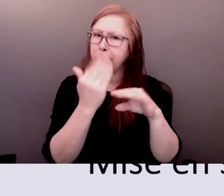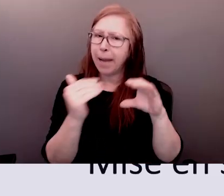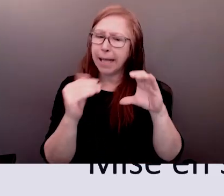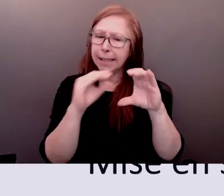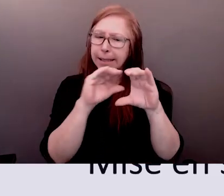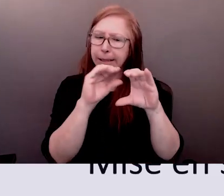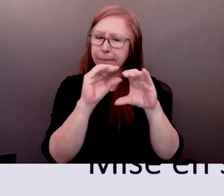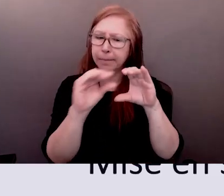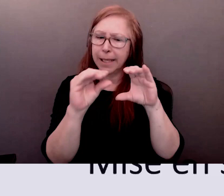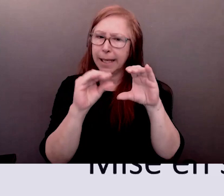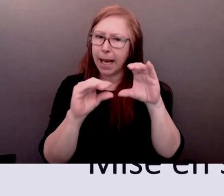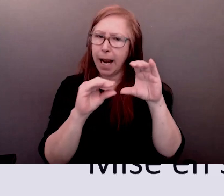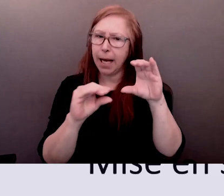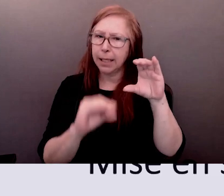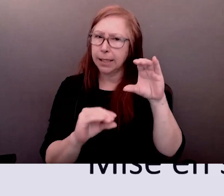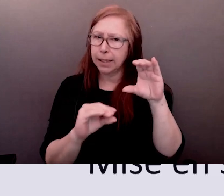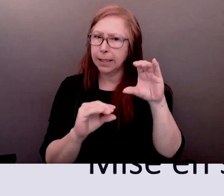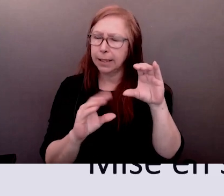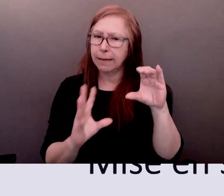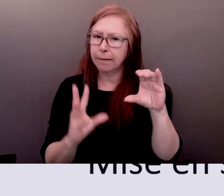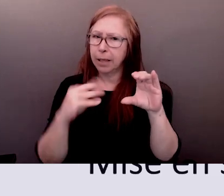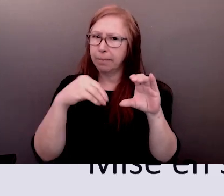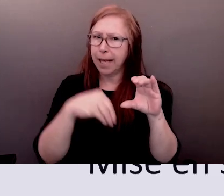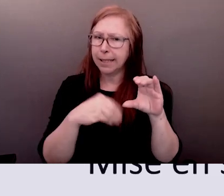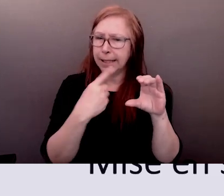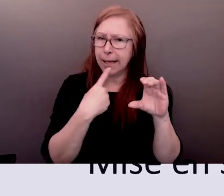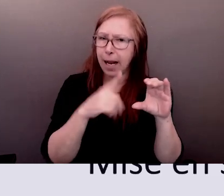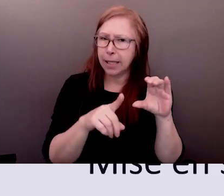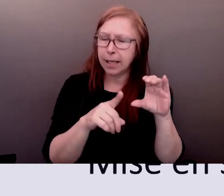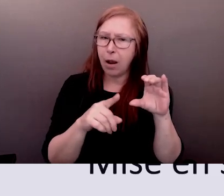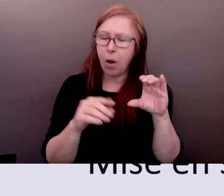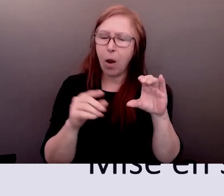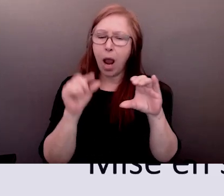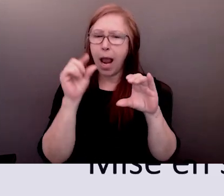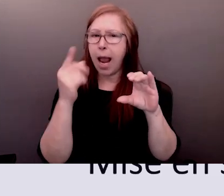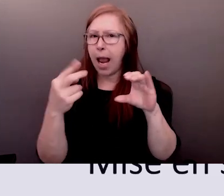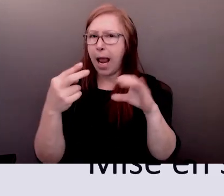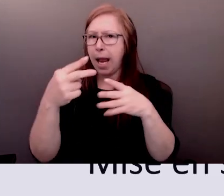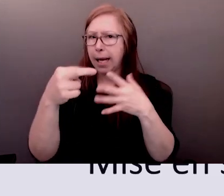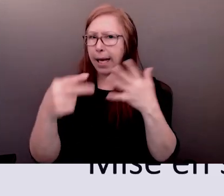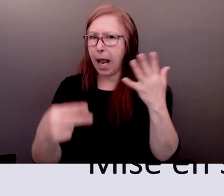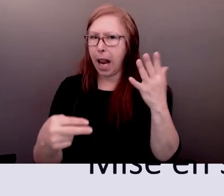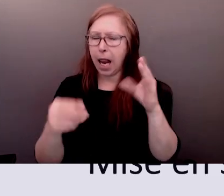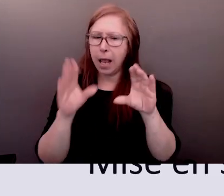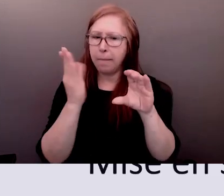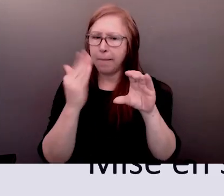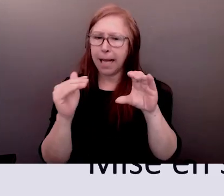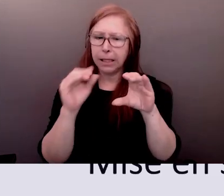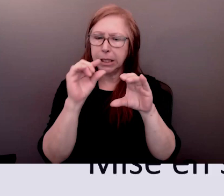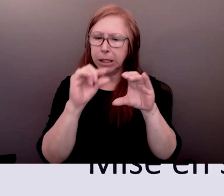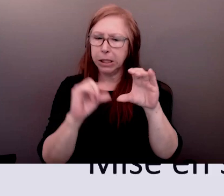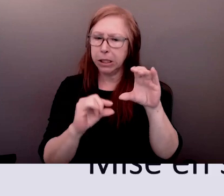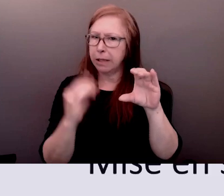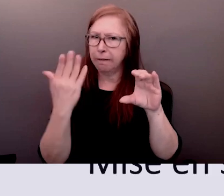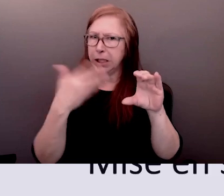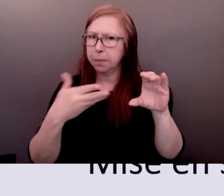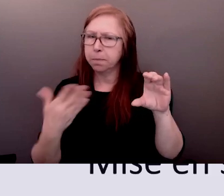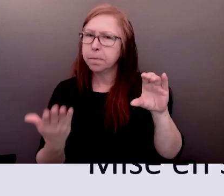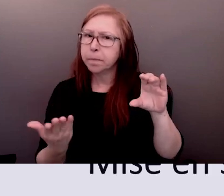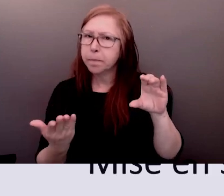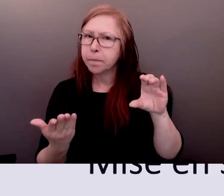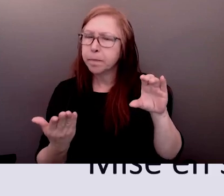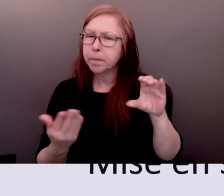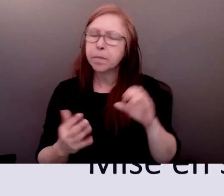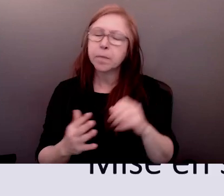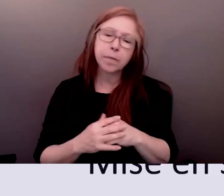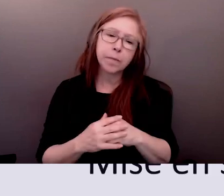importants par conséquent pour lutter contre les inégalités en santé nous devons collaborer avec les personnes